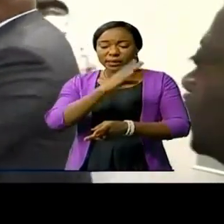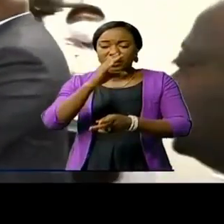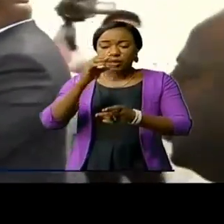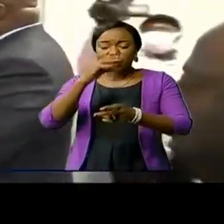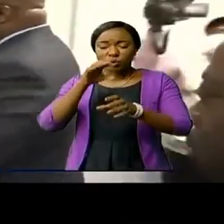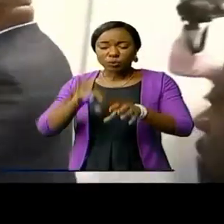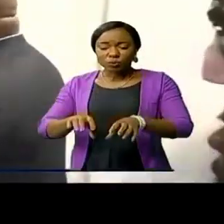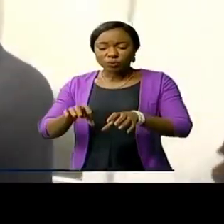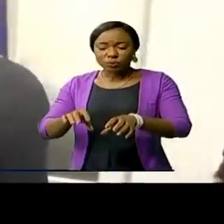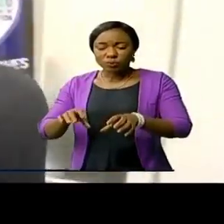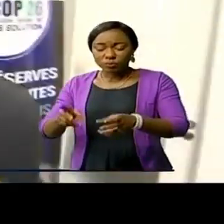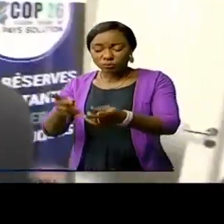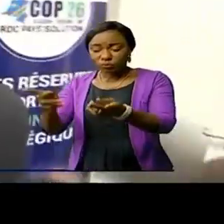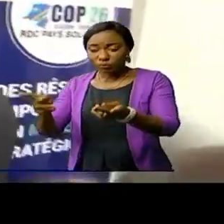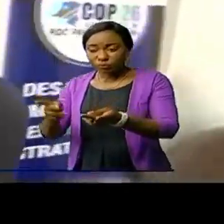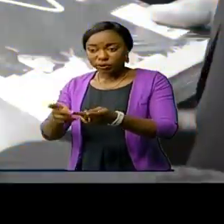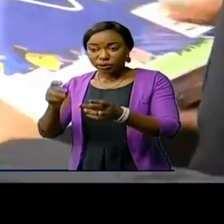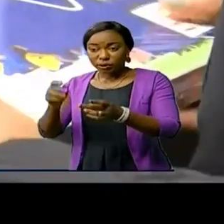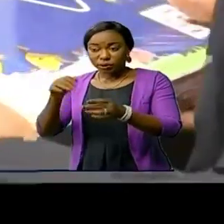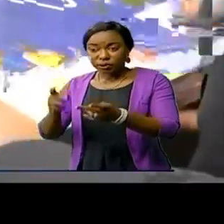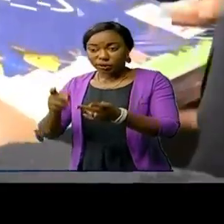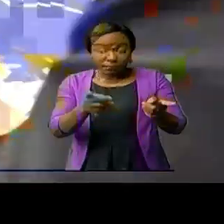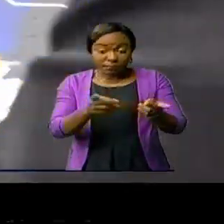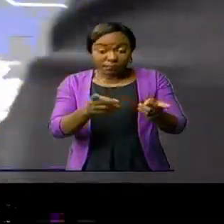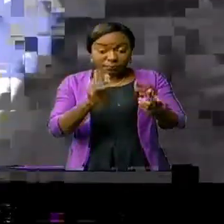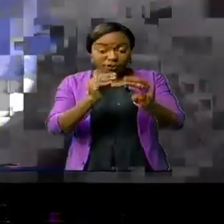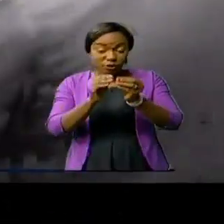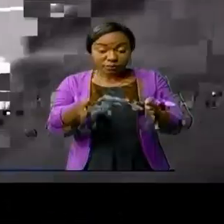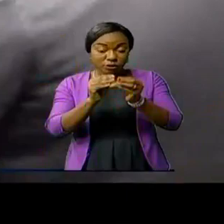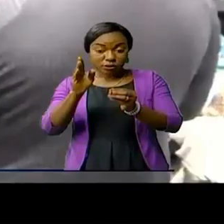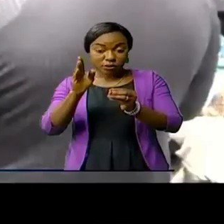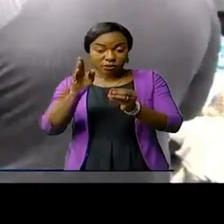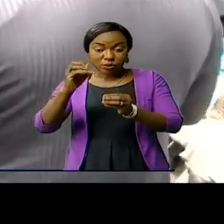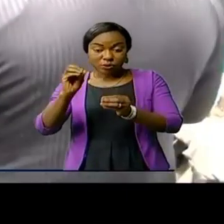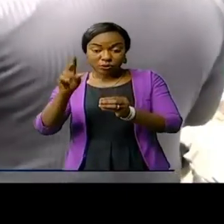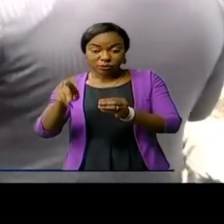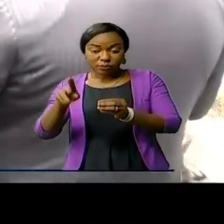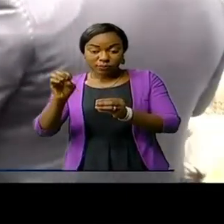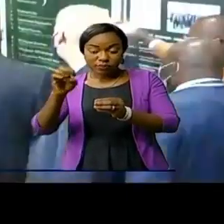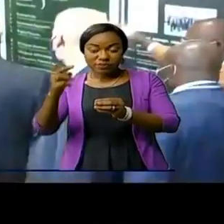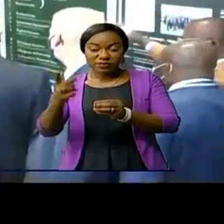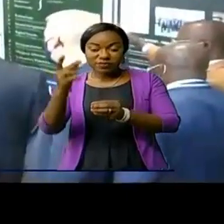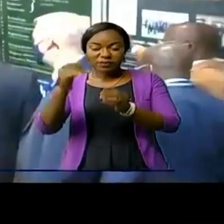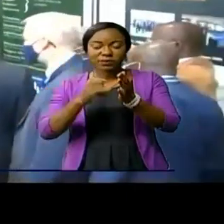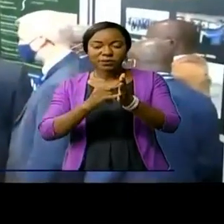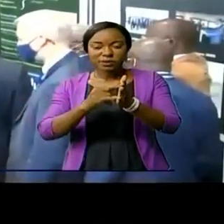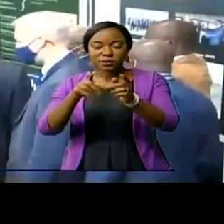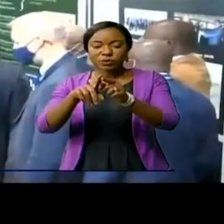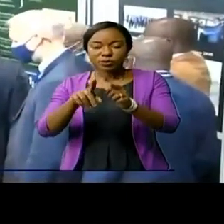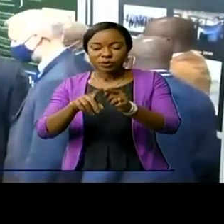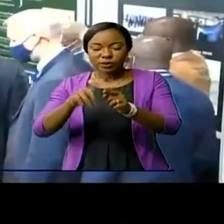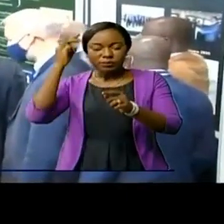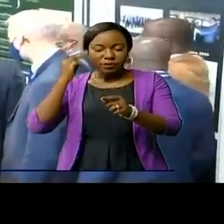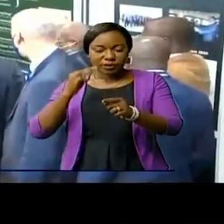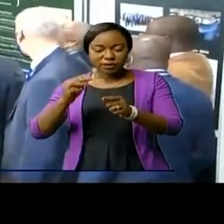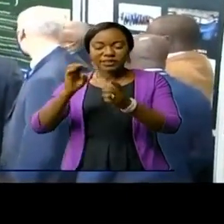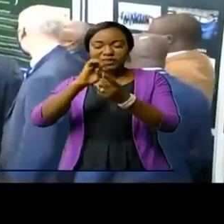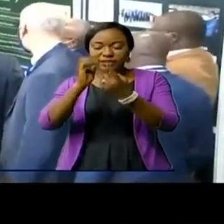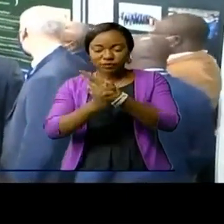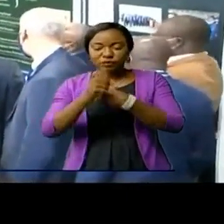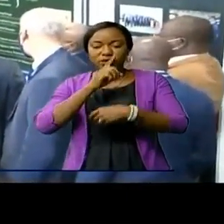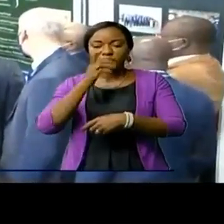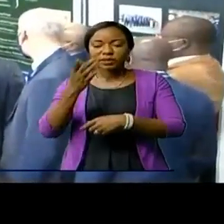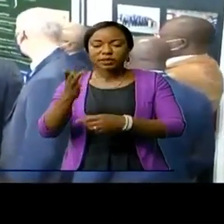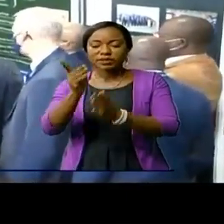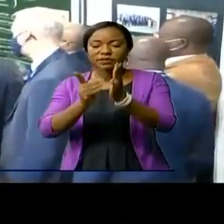installé dans le site de la COP26. Sous les explications de la vice-première ministre, ministre en charge de l'environnement et